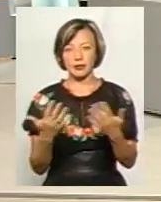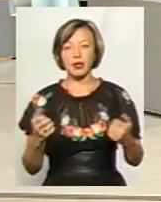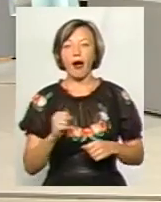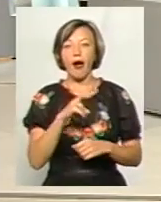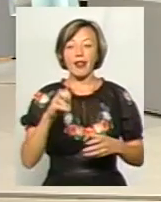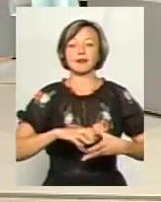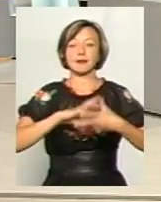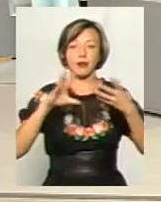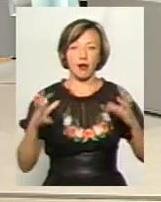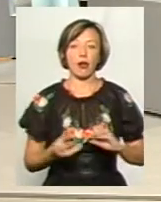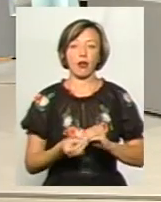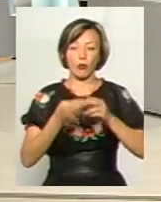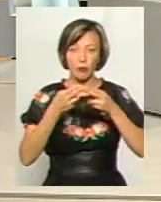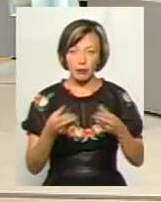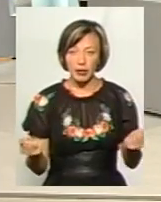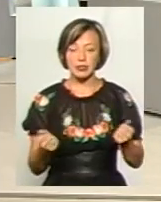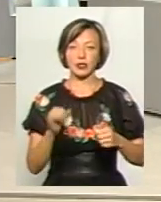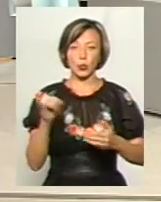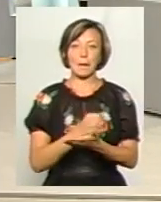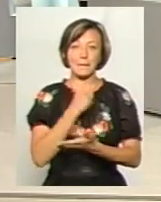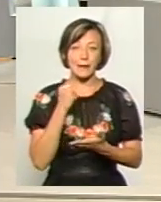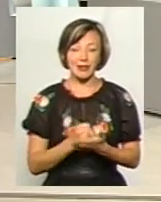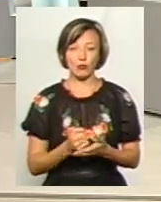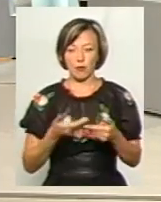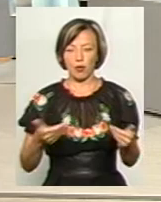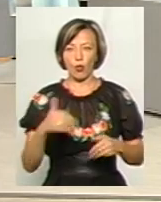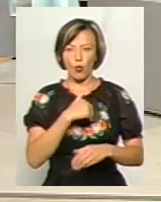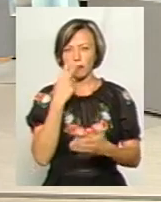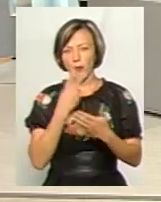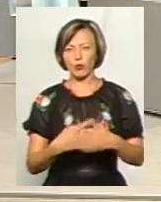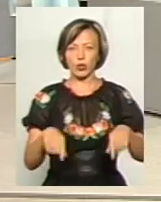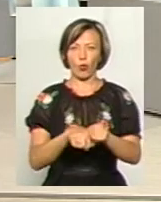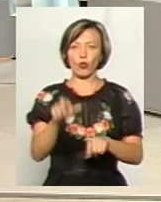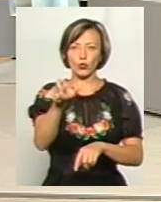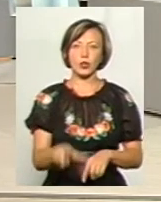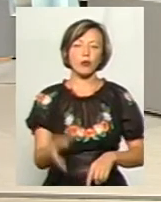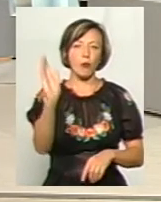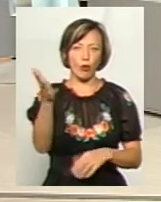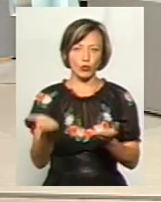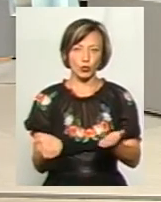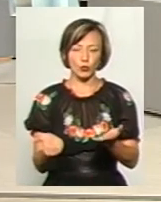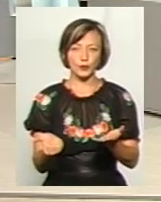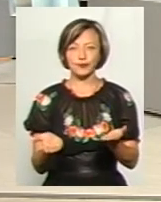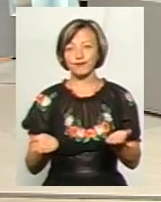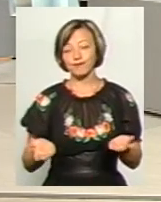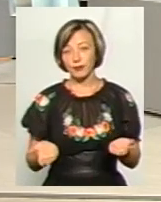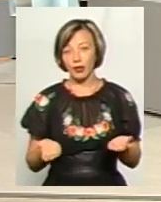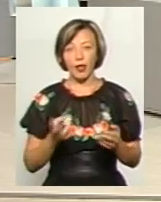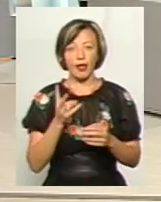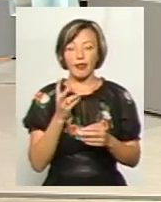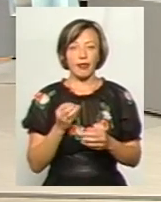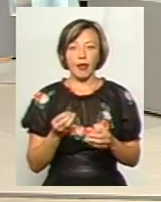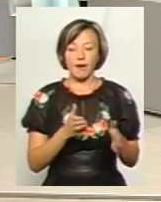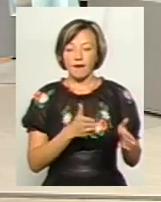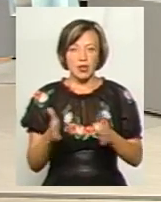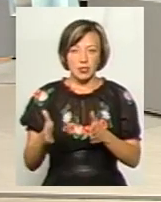визнаного, признаного і прийнятого, що ми хочемо бачити от таку людину майбутнього. Воно, як сказано, вже не визрило.